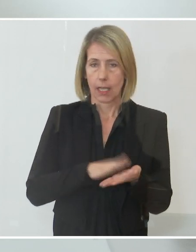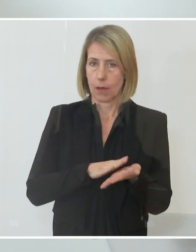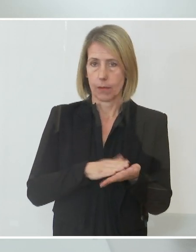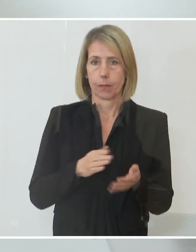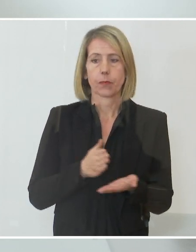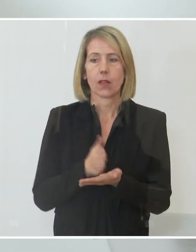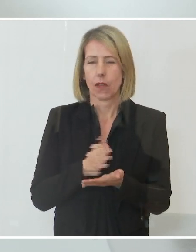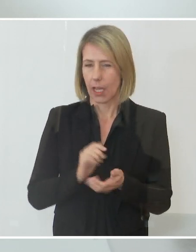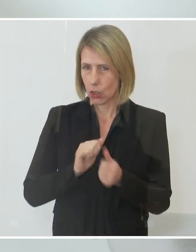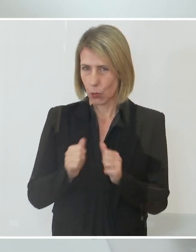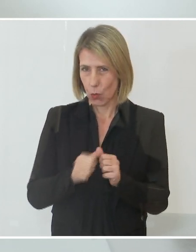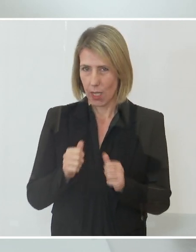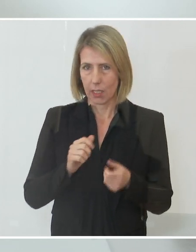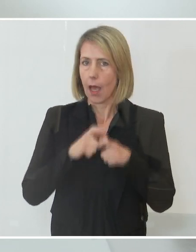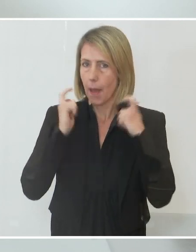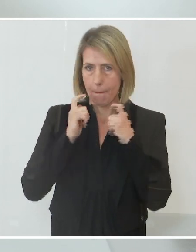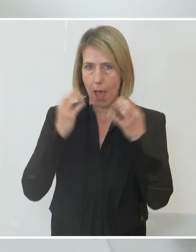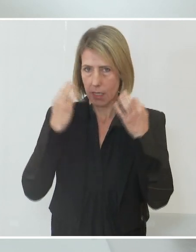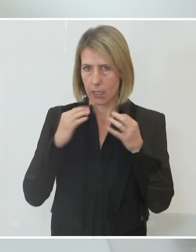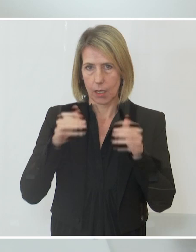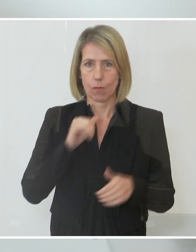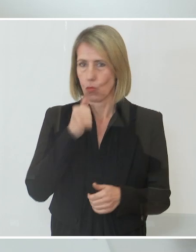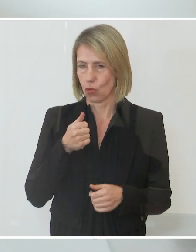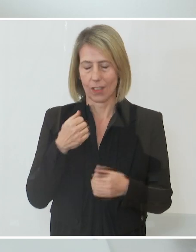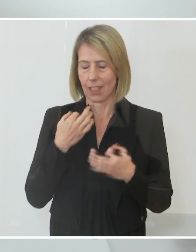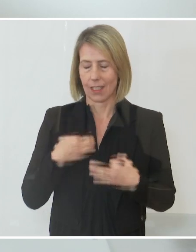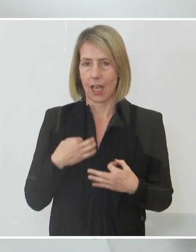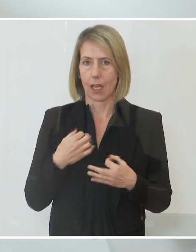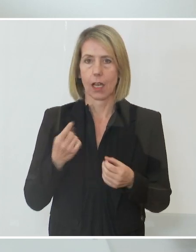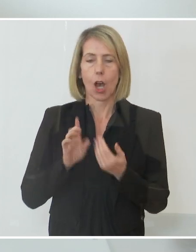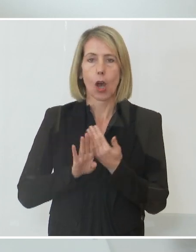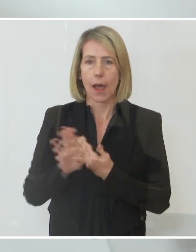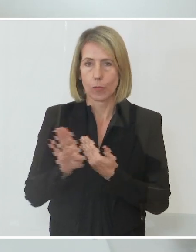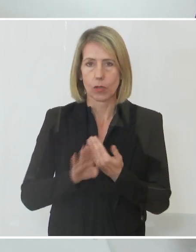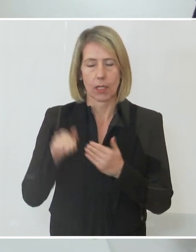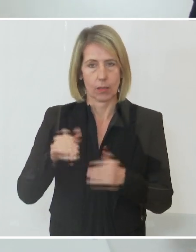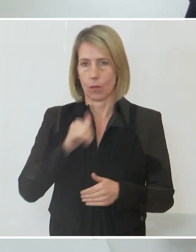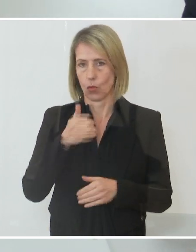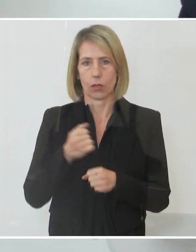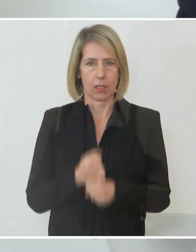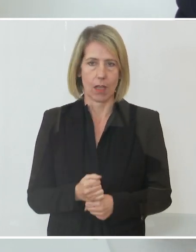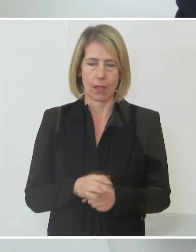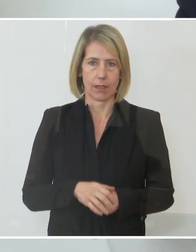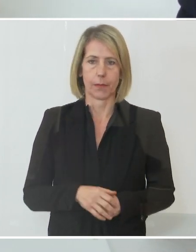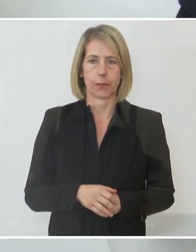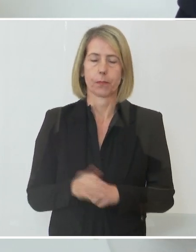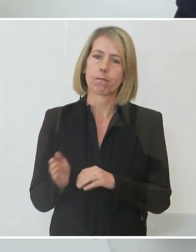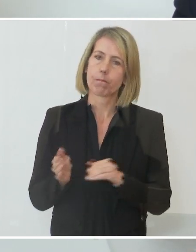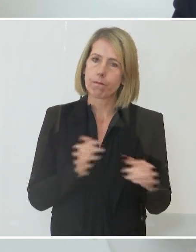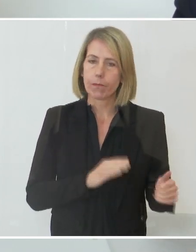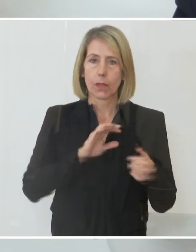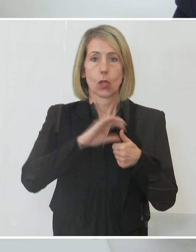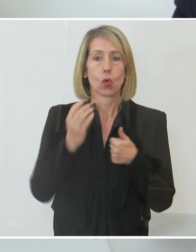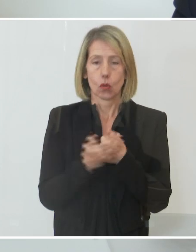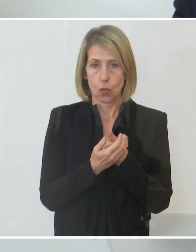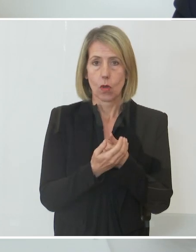allerdings keine Maske getragen werden und auch kein Mindestabstand eingehalten werden. Zur Kultur bei Veranst